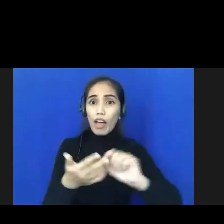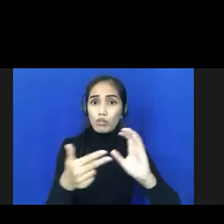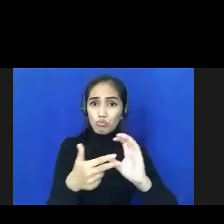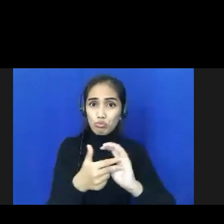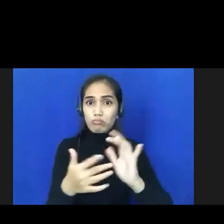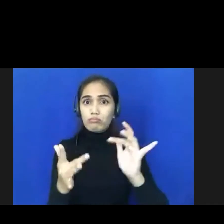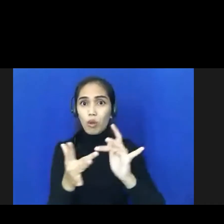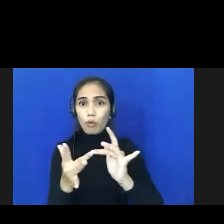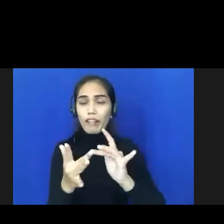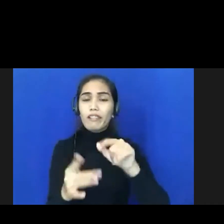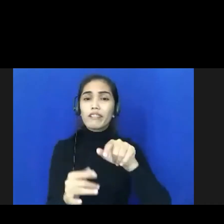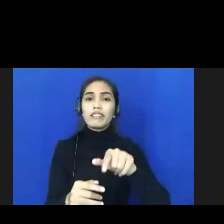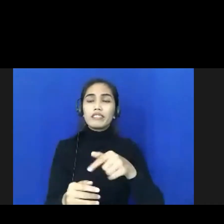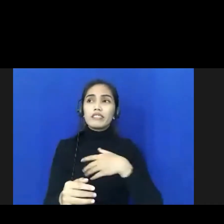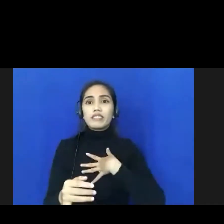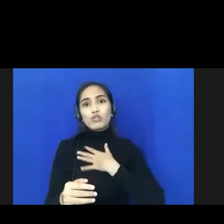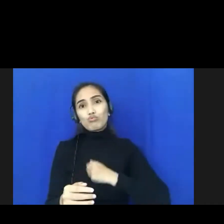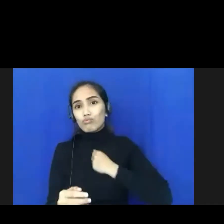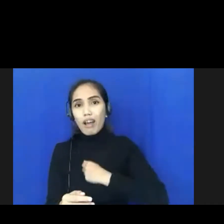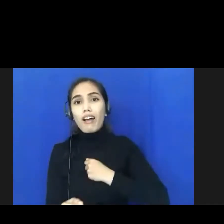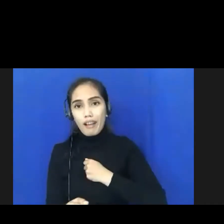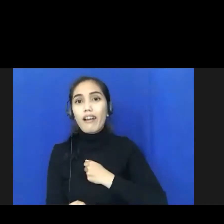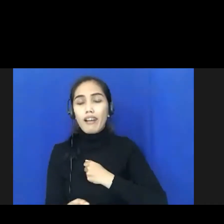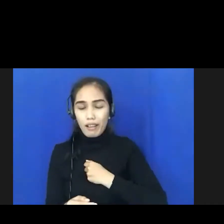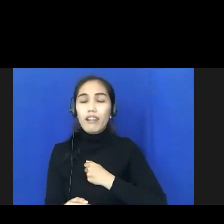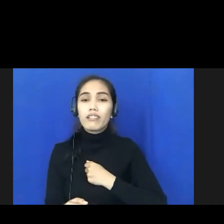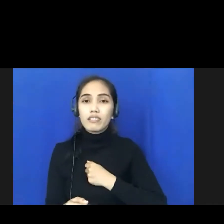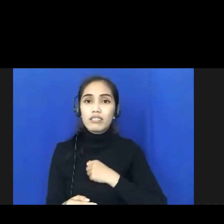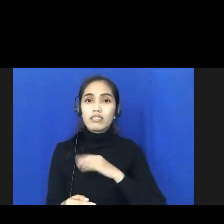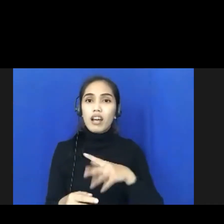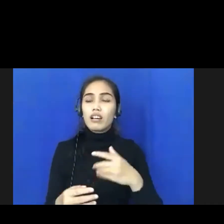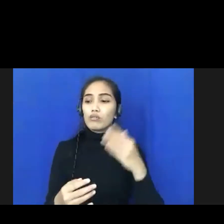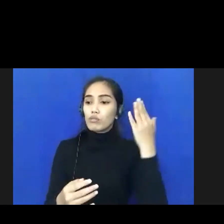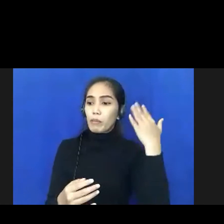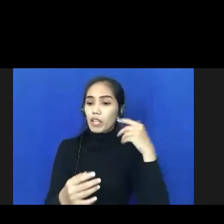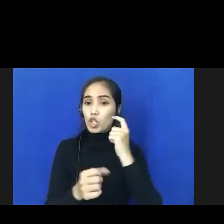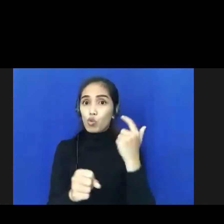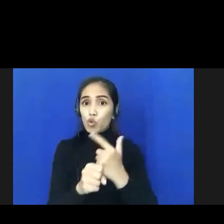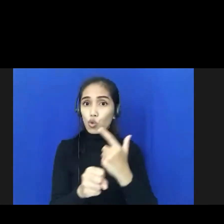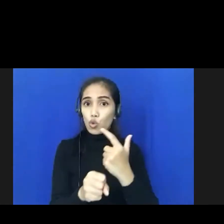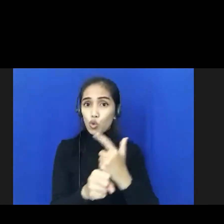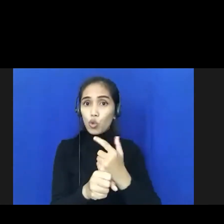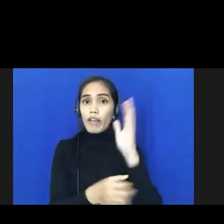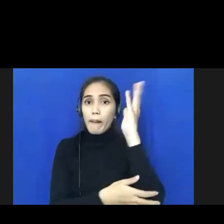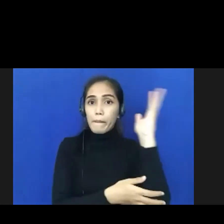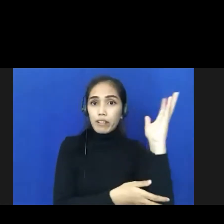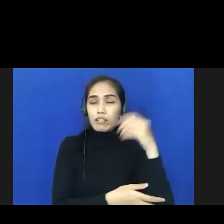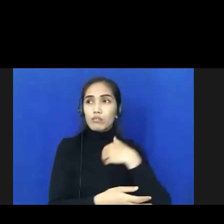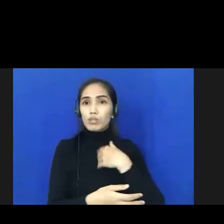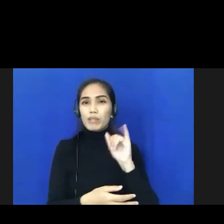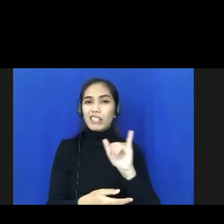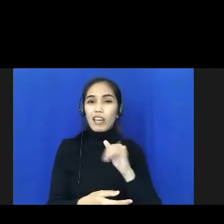dan dari dinas pendidikan dan kita waktu rapat itu ya memang agak sedikit pesimis